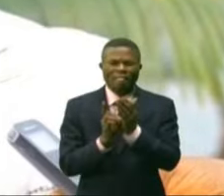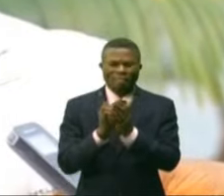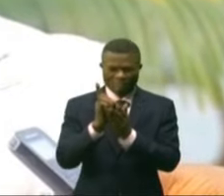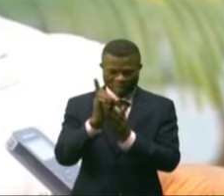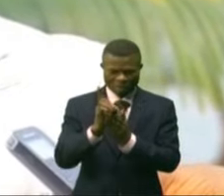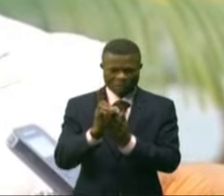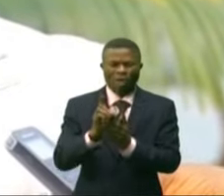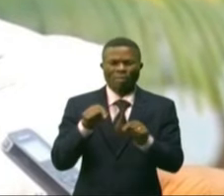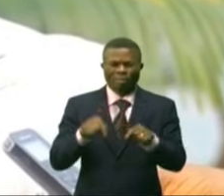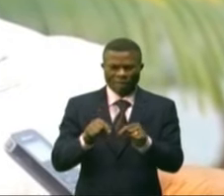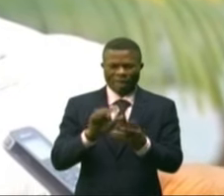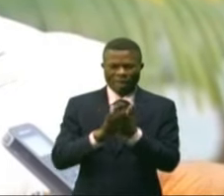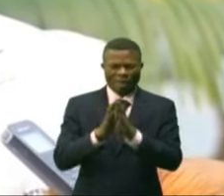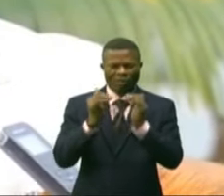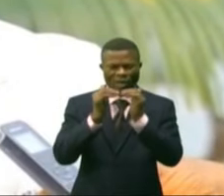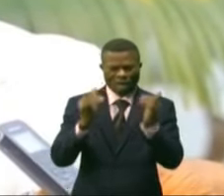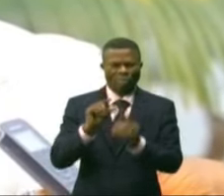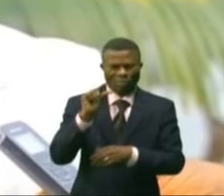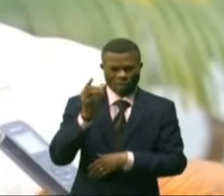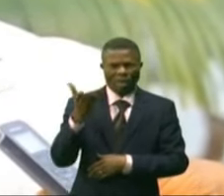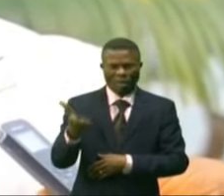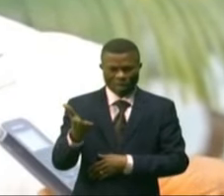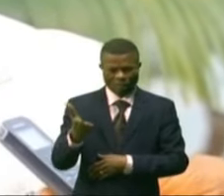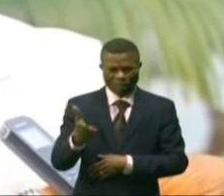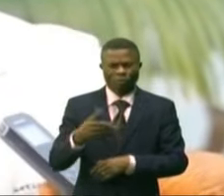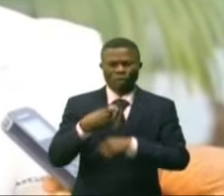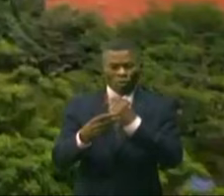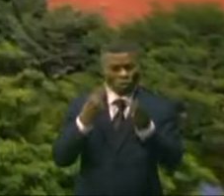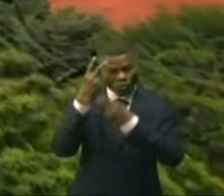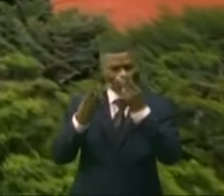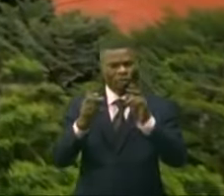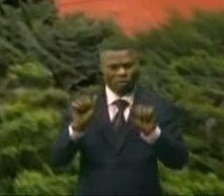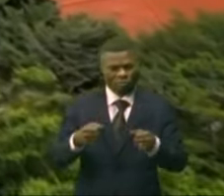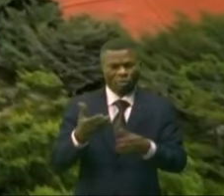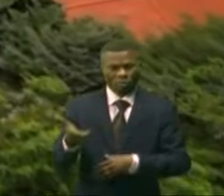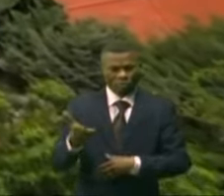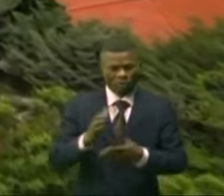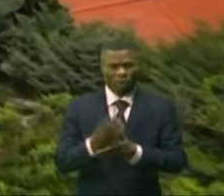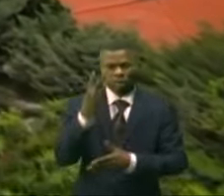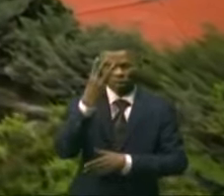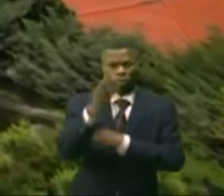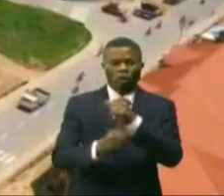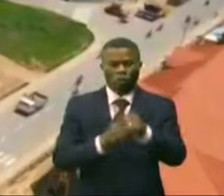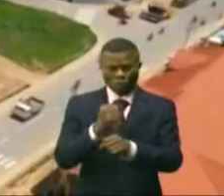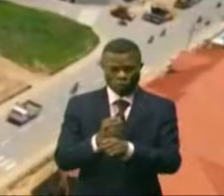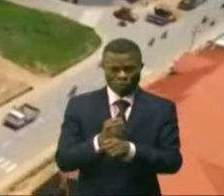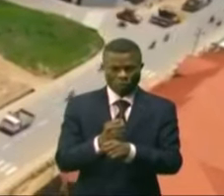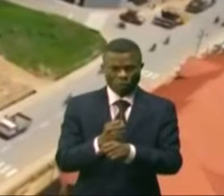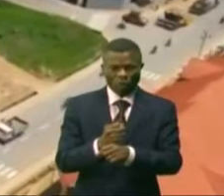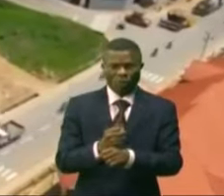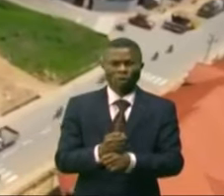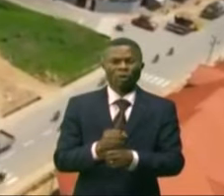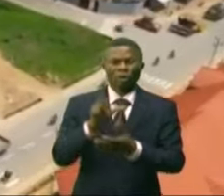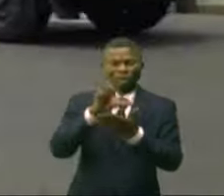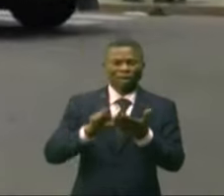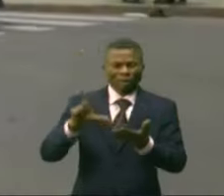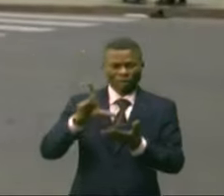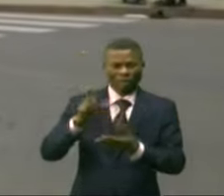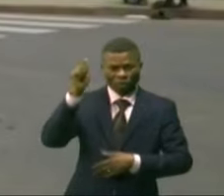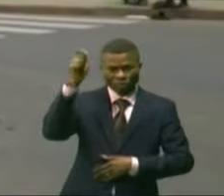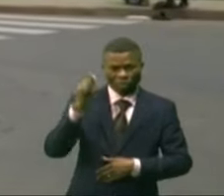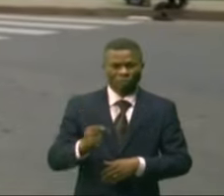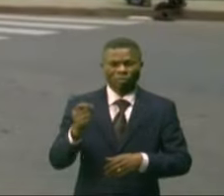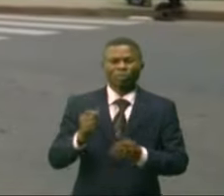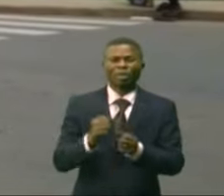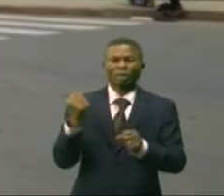fait donc un milliard qu'on peut venir faire même le tourisme. Trois ans d'Iran, on ne le dira jamais assez, l'état